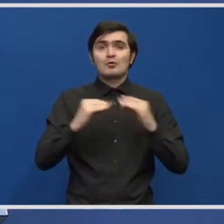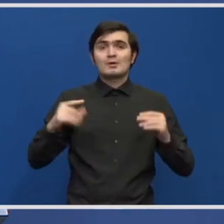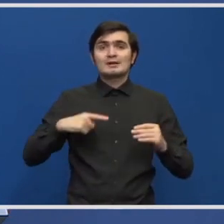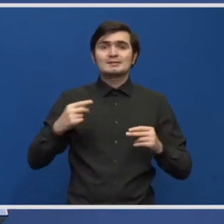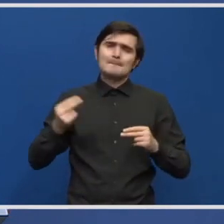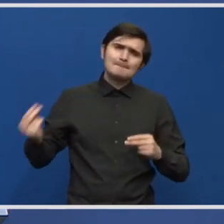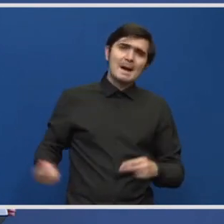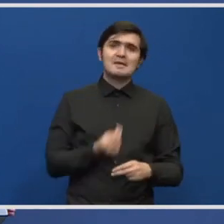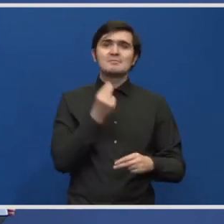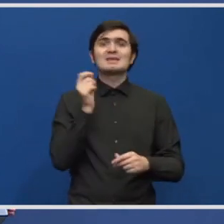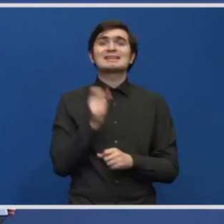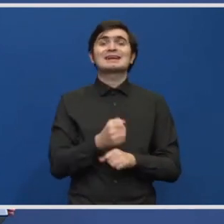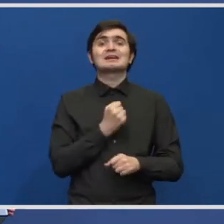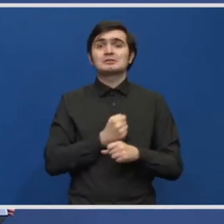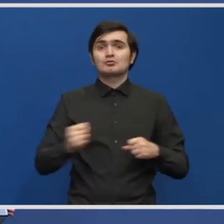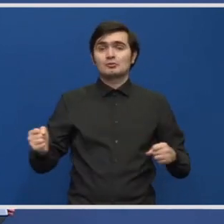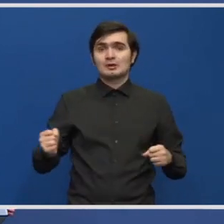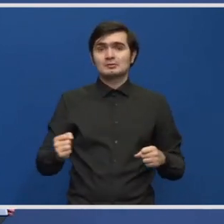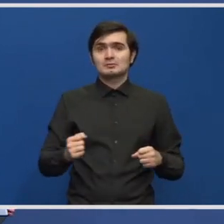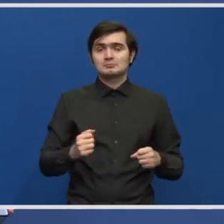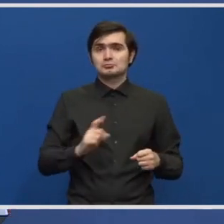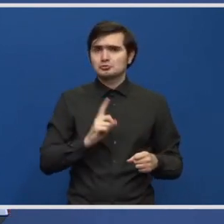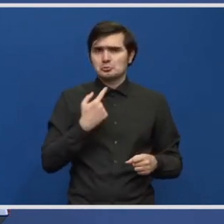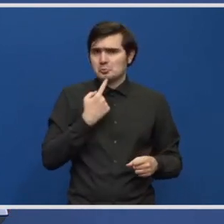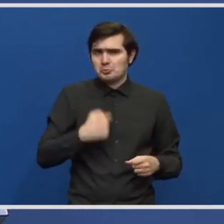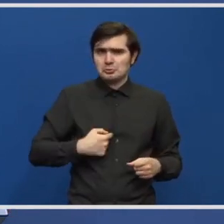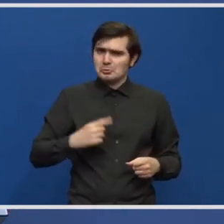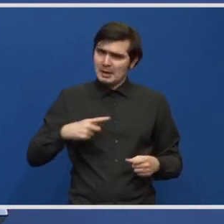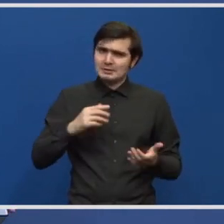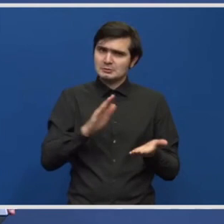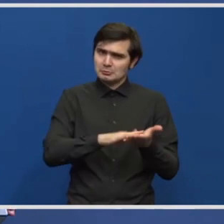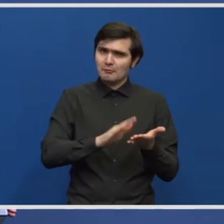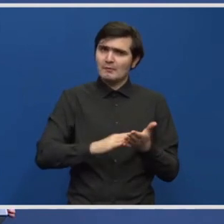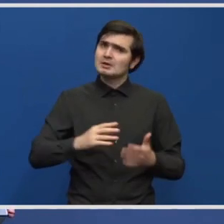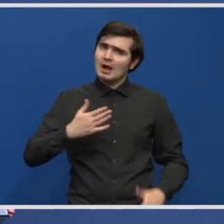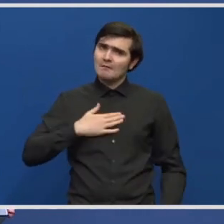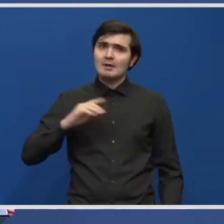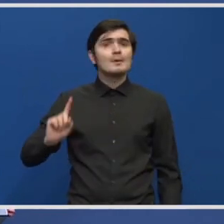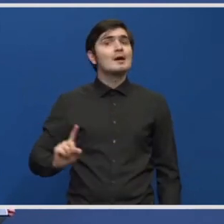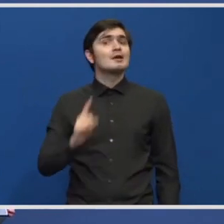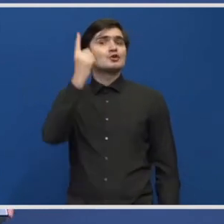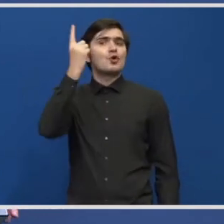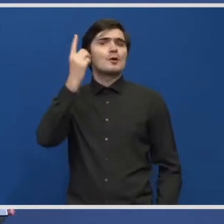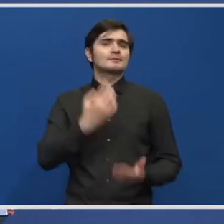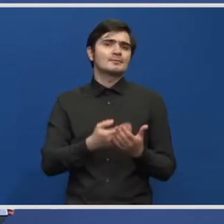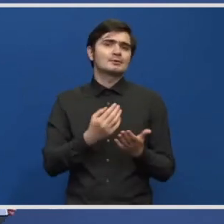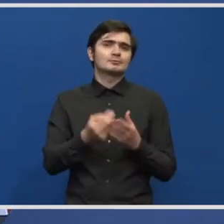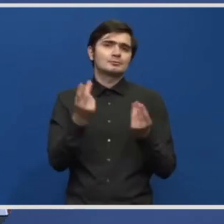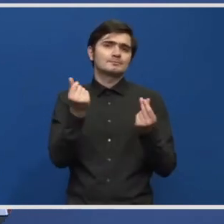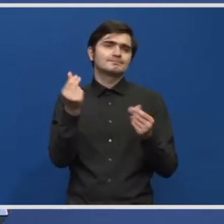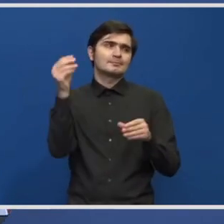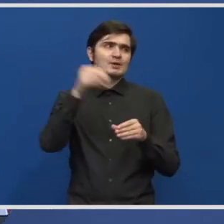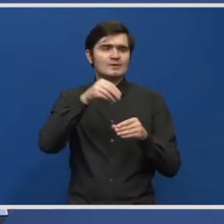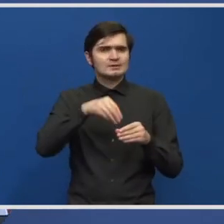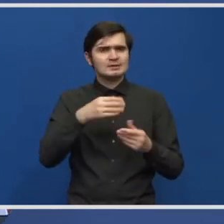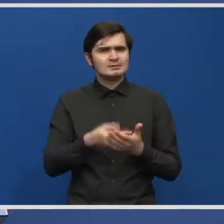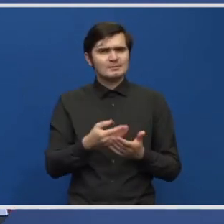asta o spun cifrele, nu eu. Adică avem un record pe partea de investiții pe primele